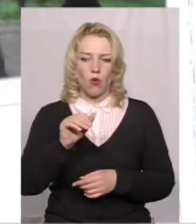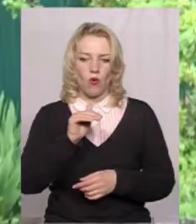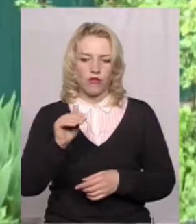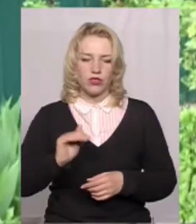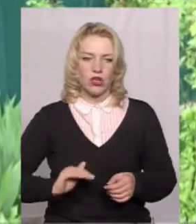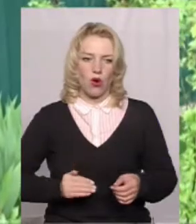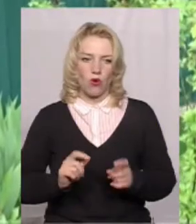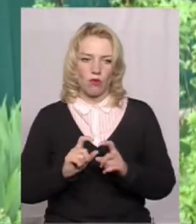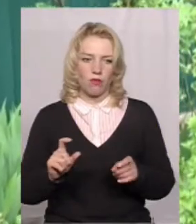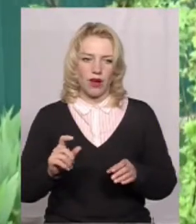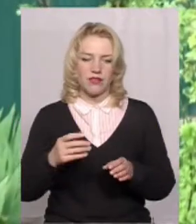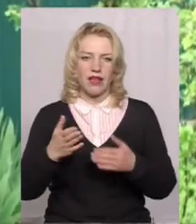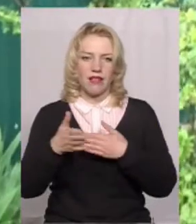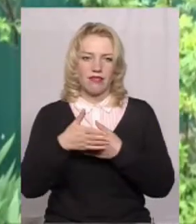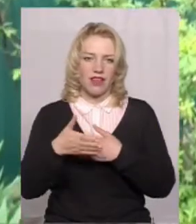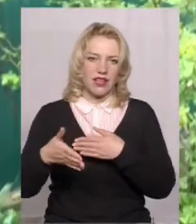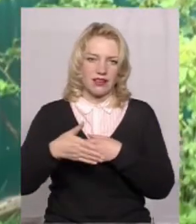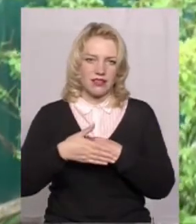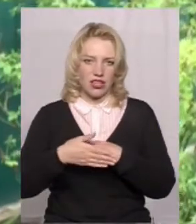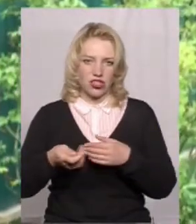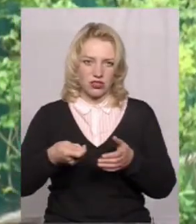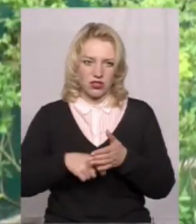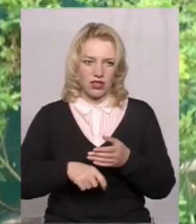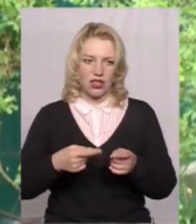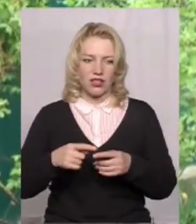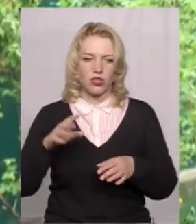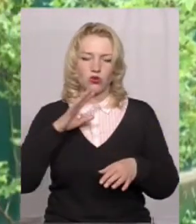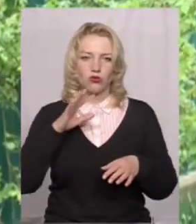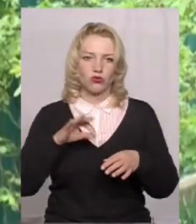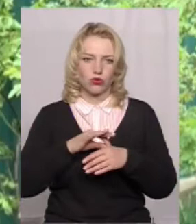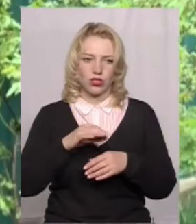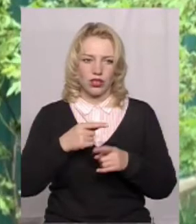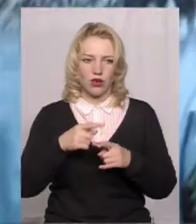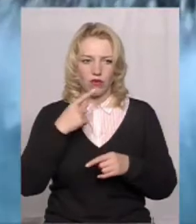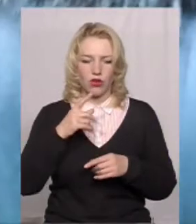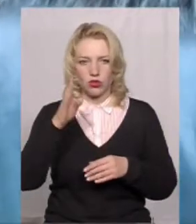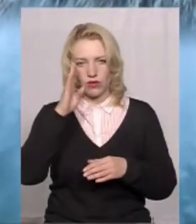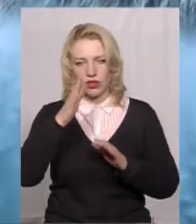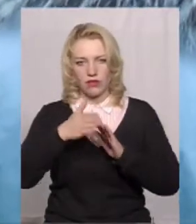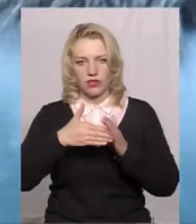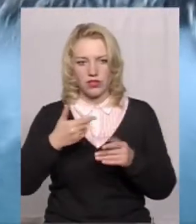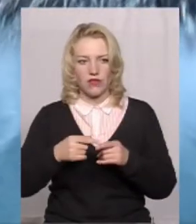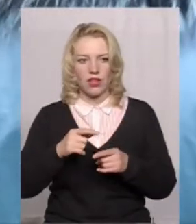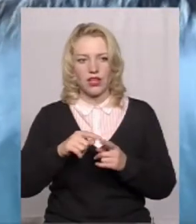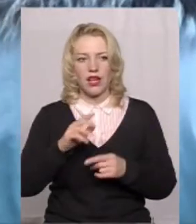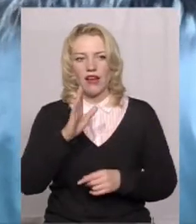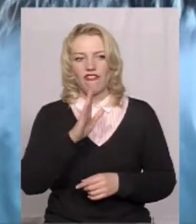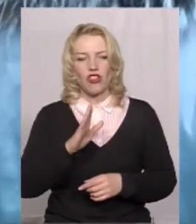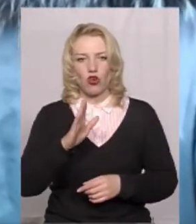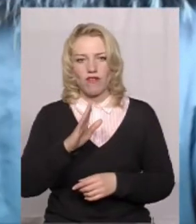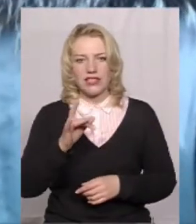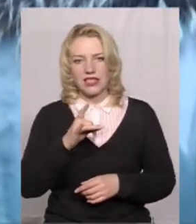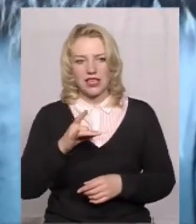зачинені. Їдемо додому, до Михайла Ремарчука. Дружина повідомляє, чоловіка викликали в Вінковецький район. ДНС також обробляє землі.